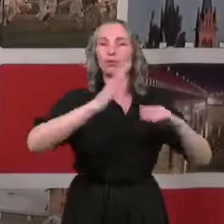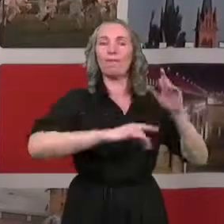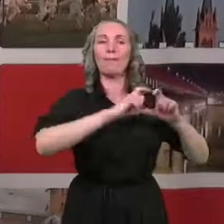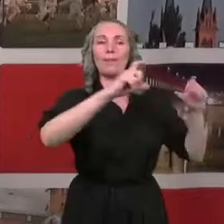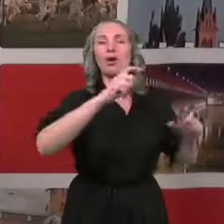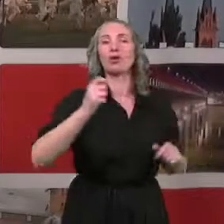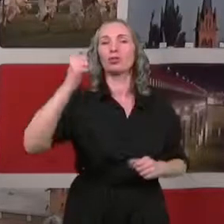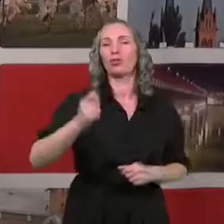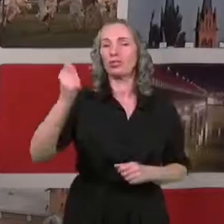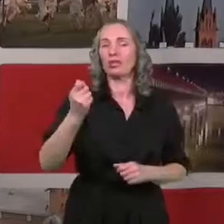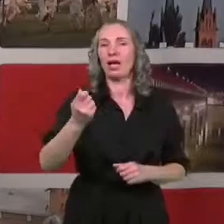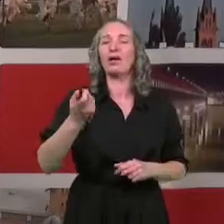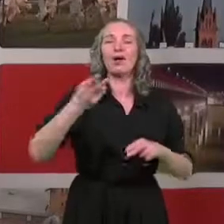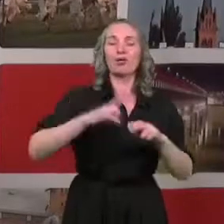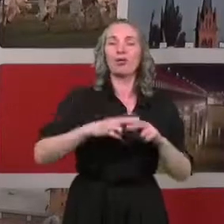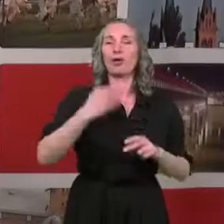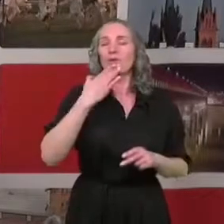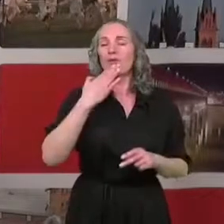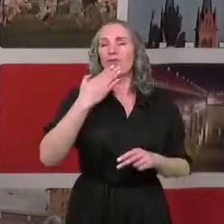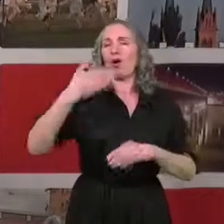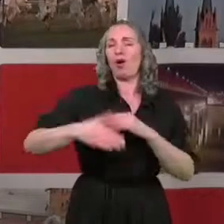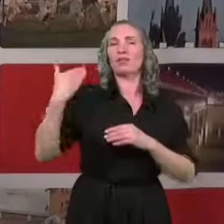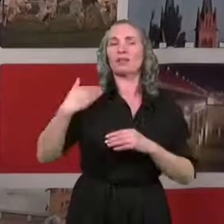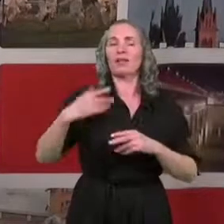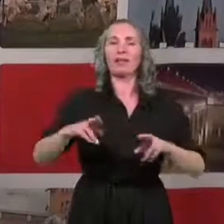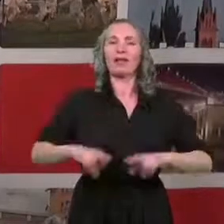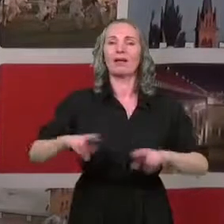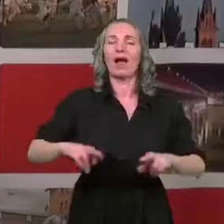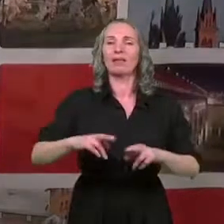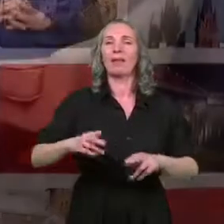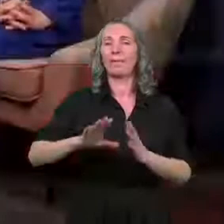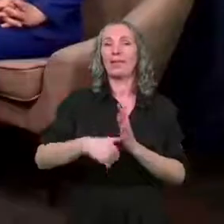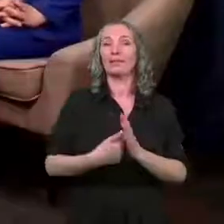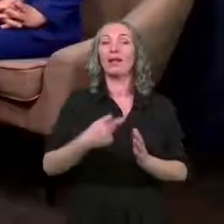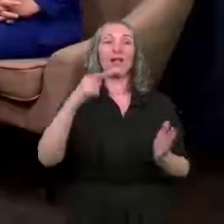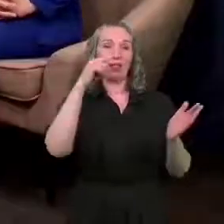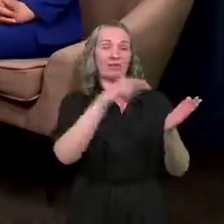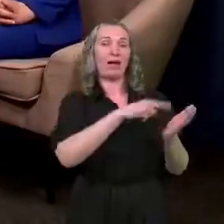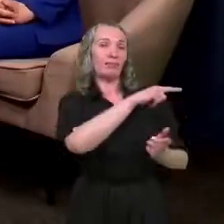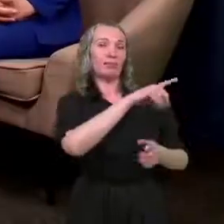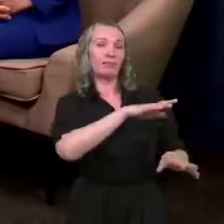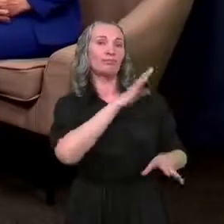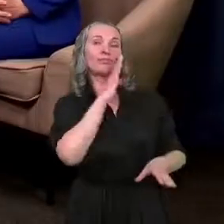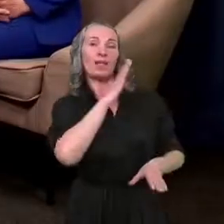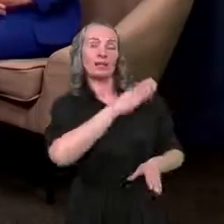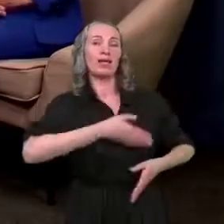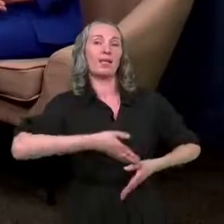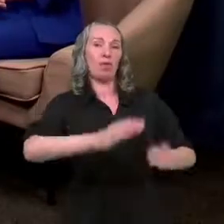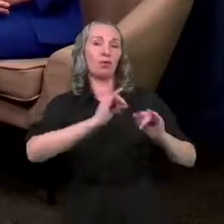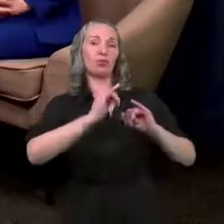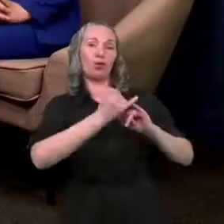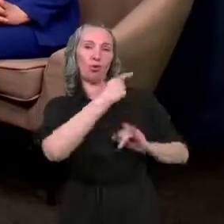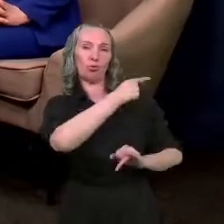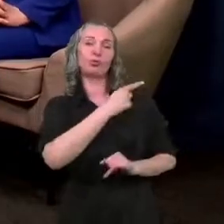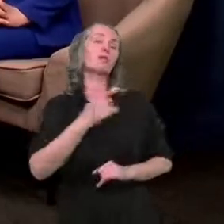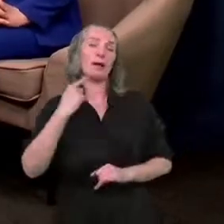socjalne, o których mówiono na ostatniej sesji Rady Miasta? Tam, gdzie są bloki na ulicy Toruńskiej, bo przecież